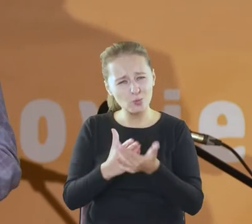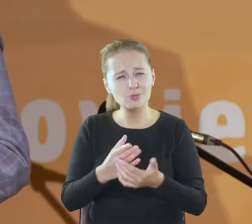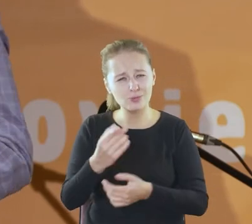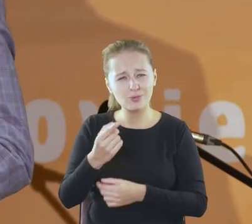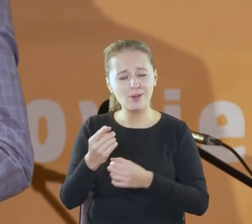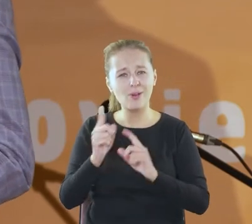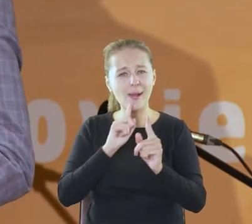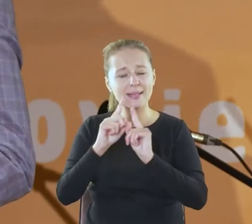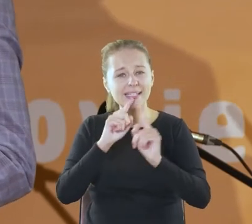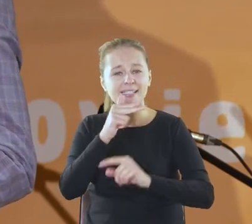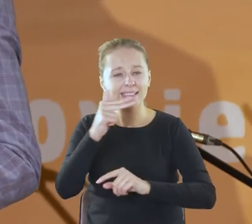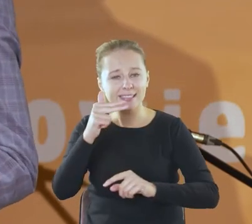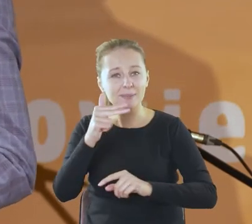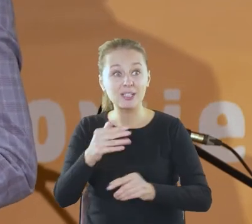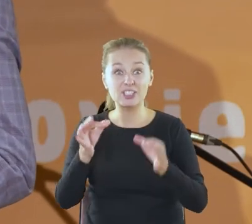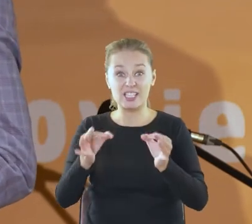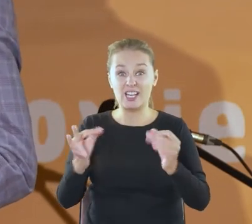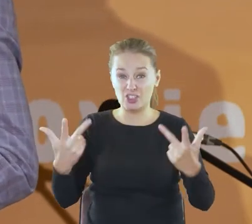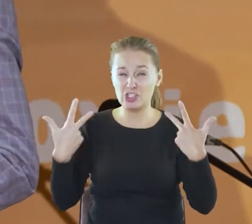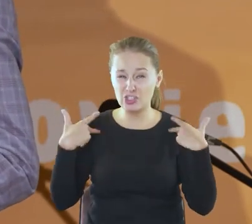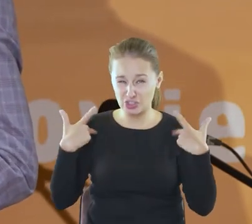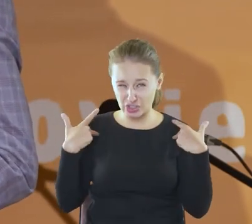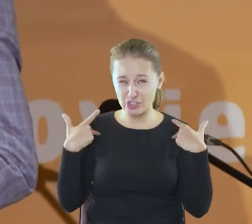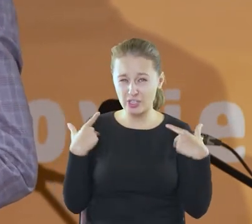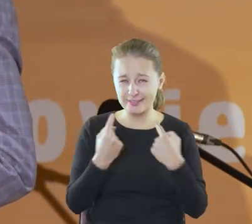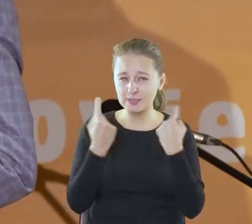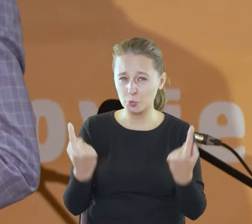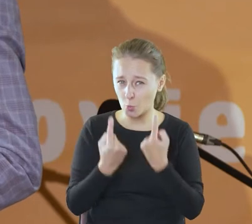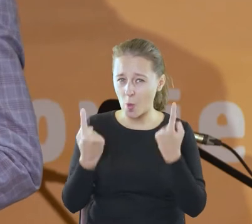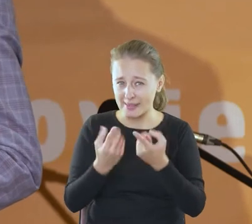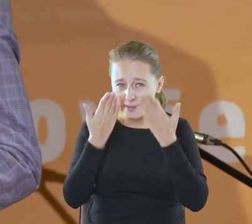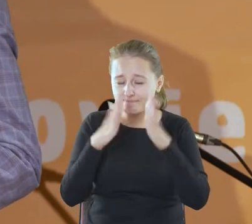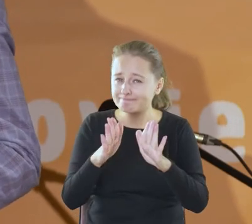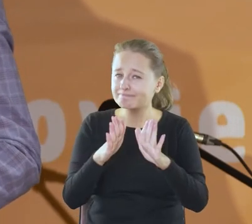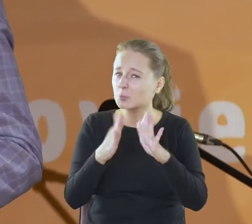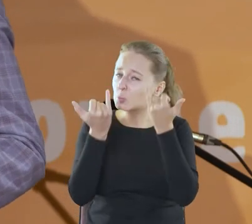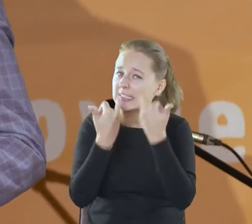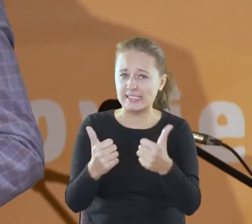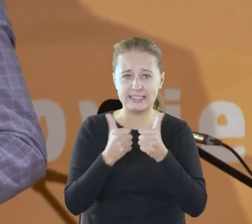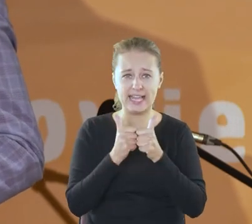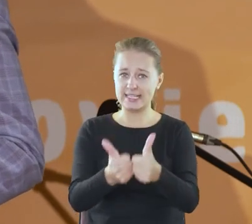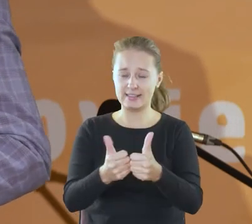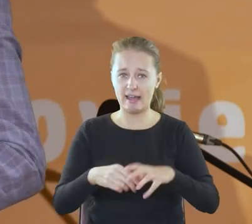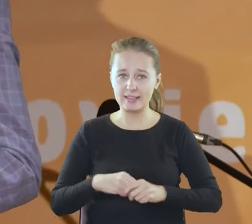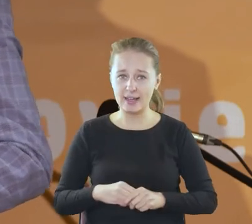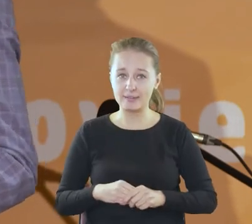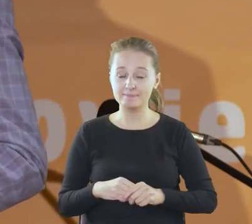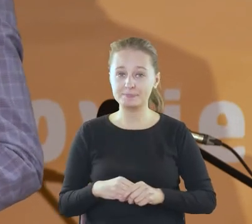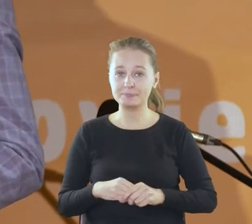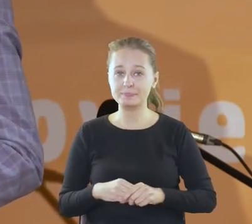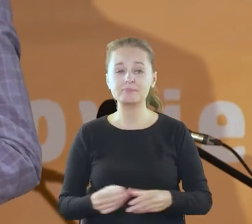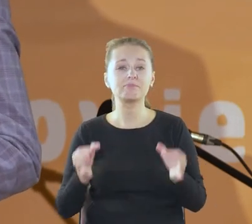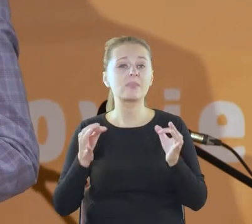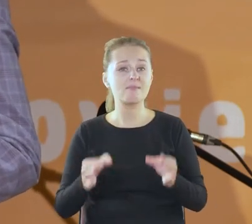przecież w tej chwili życie, okoliczności stawiają przed nami o wiele ważniejsze zadania, bo stoimy w